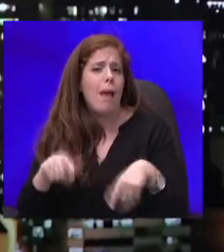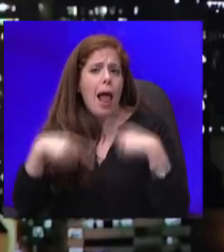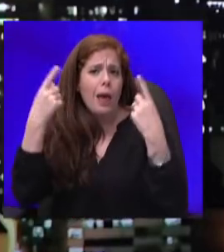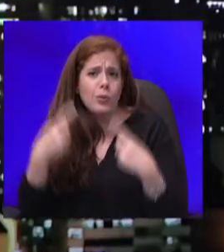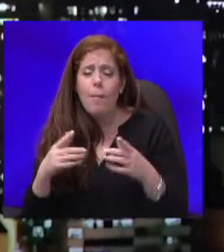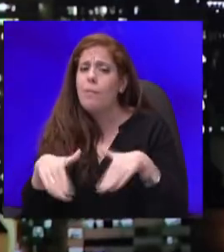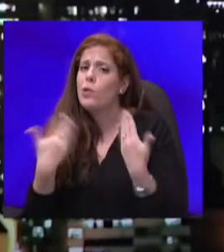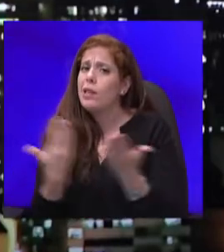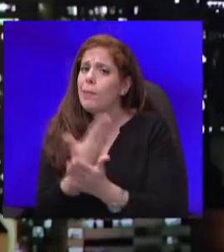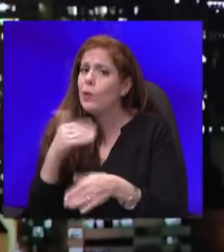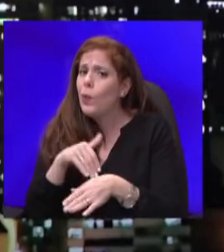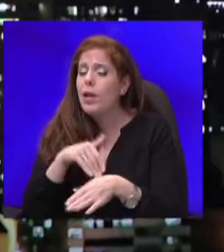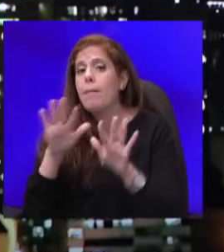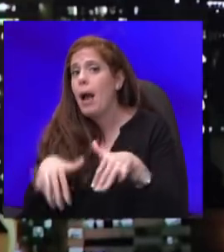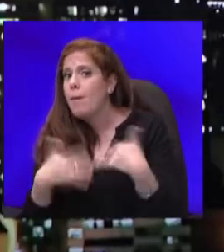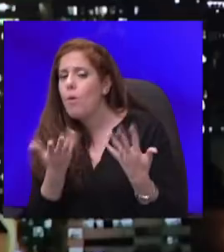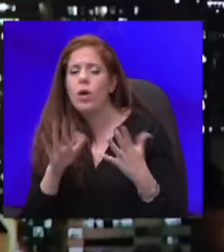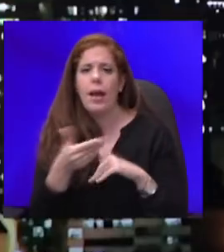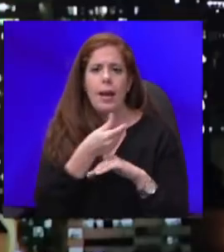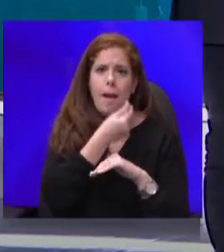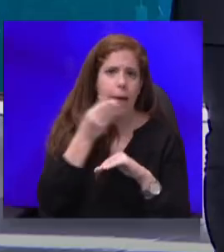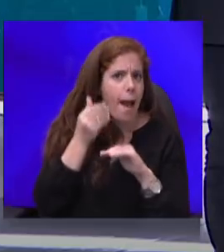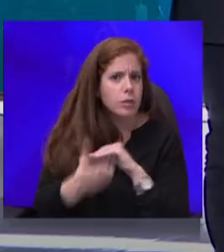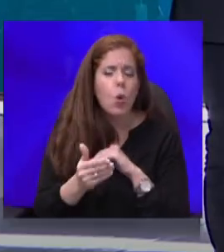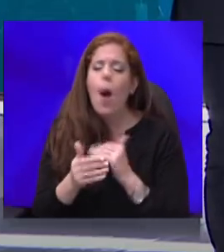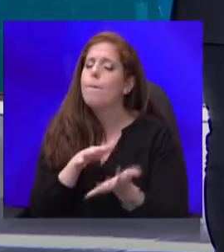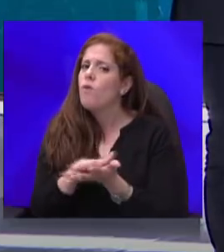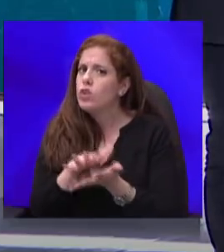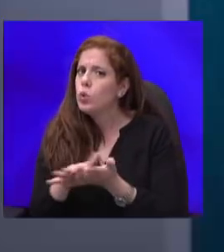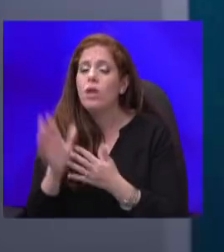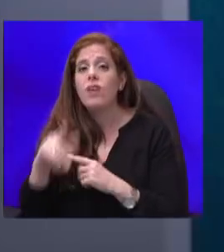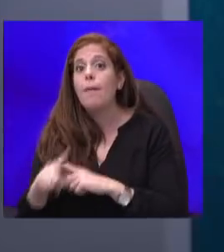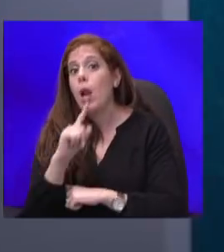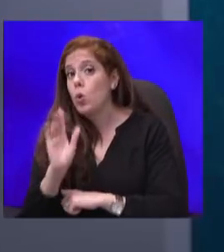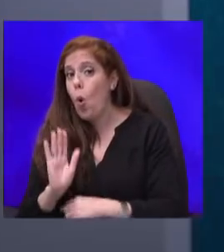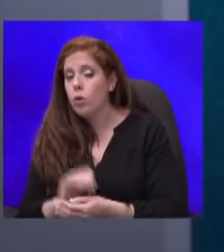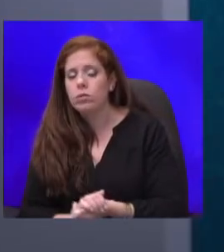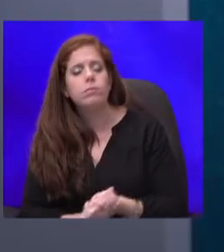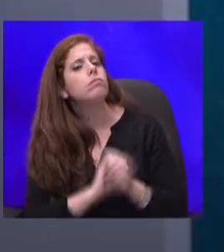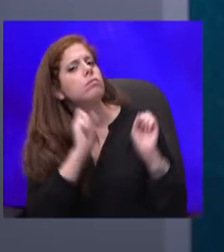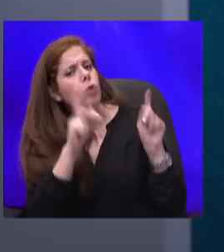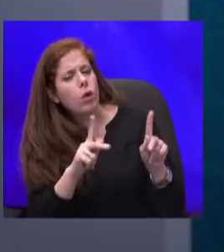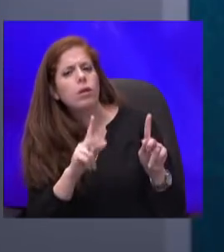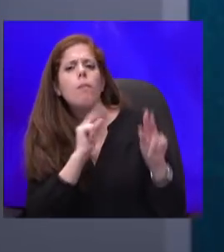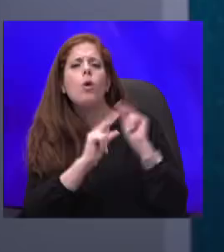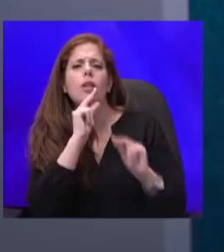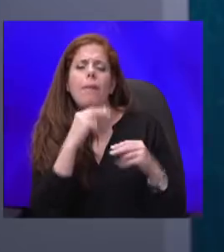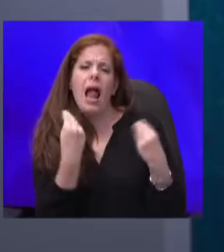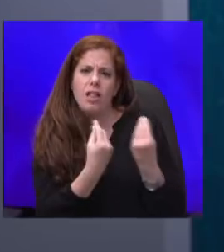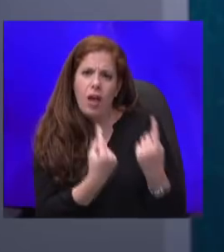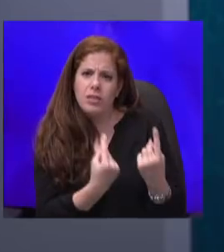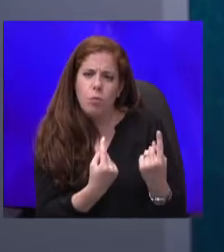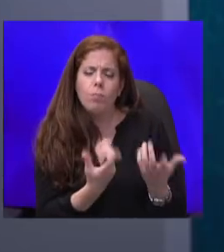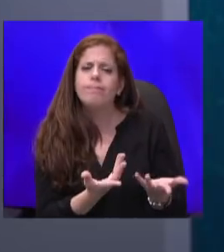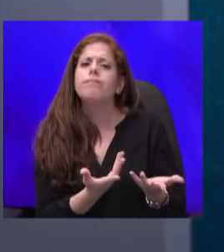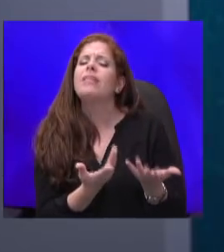גם בבוקר, גם אחר הצהריים, באופן שוטף. סבבה. גם ללקוחות. 100 אחוז. בוא נדבר על הדבר עצמו. עד כמה המצב חמור,